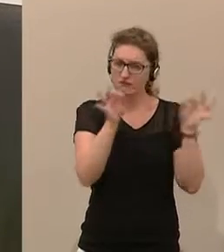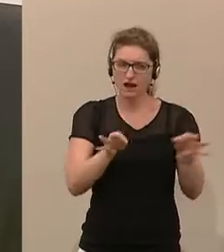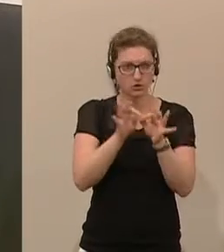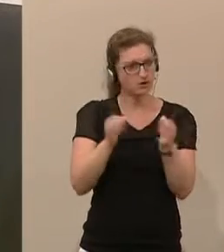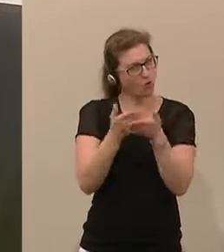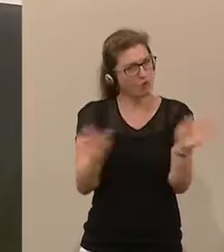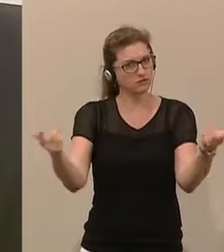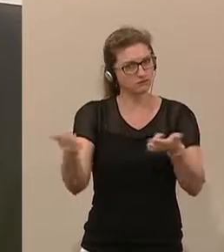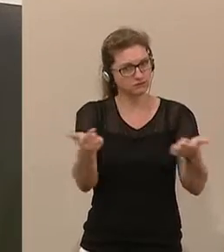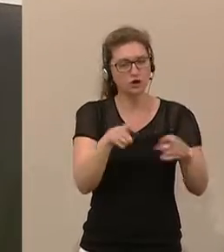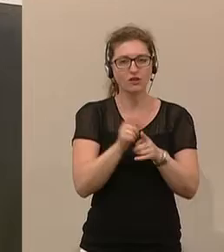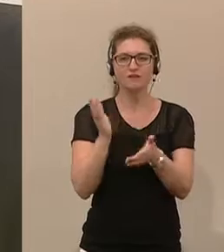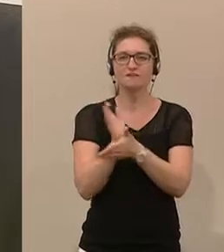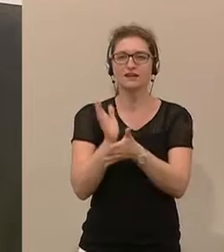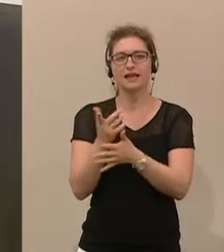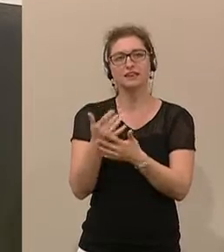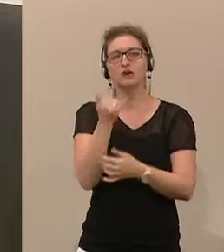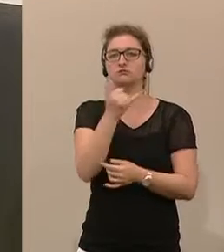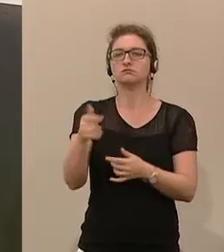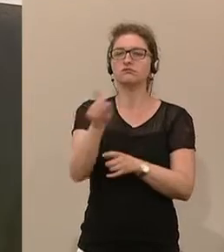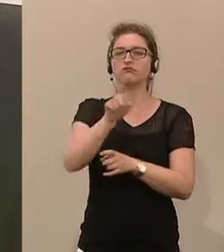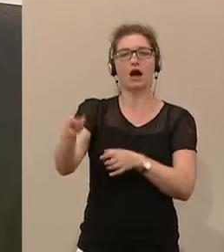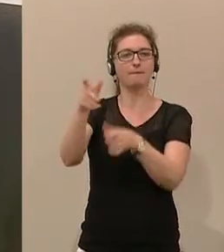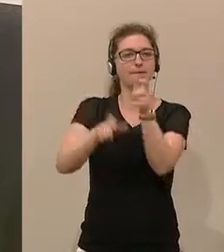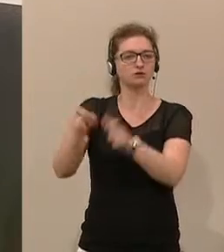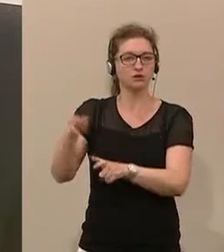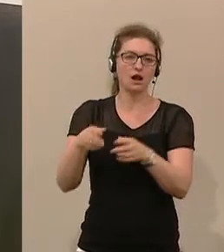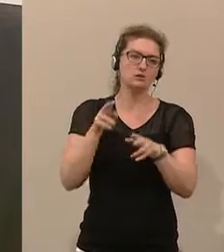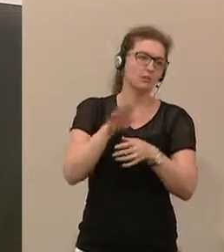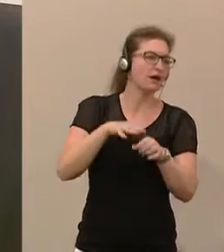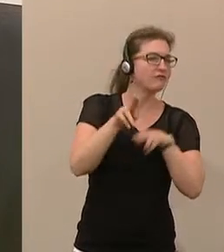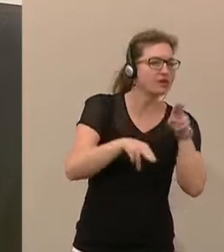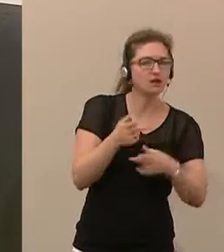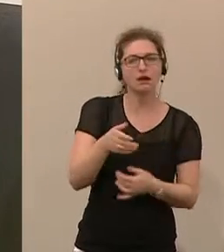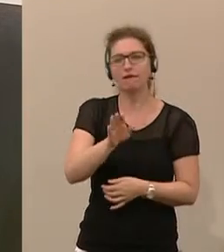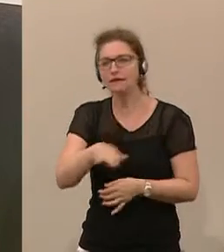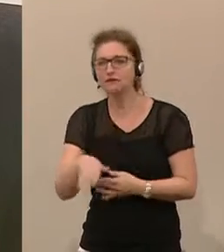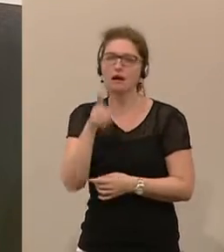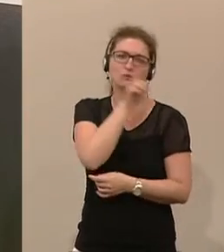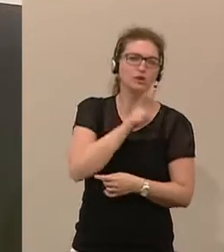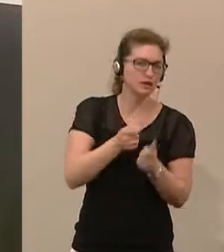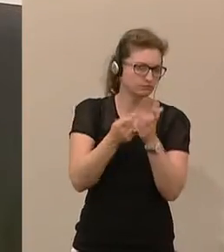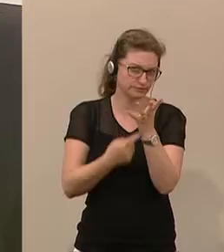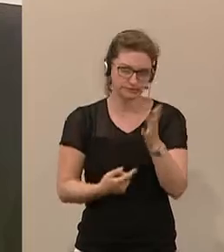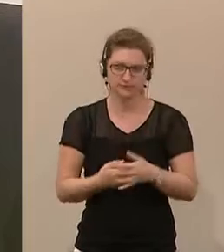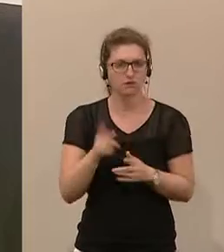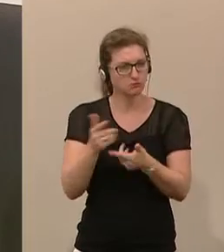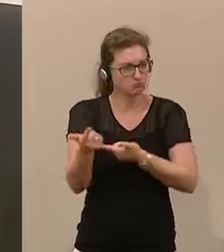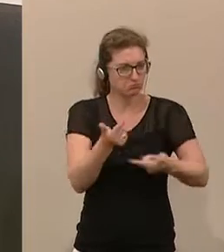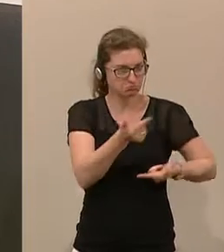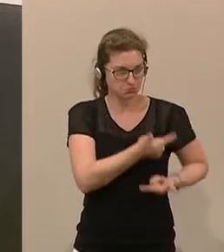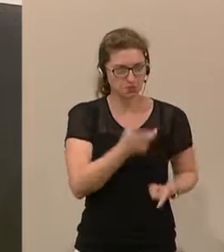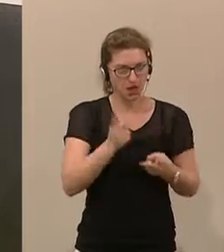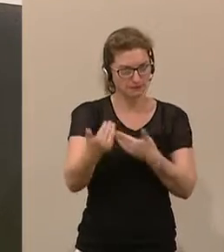auch für Vertreterinnen und Vertreter aus dem jeweiligen Fachpersonalbereich, Pflege, Kinder, Polizei und so weiter. Und